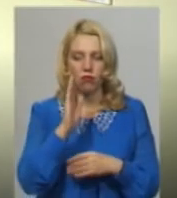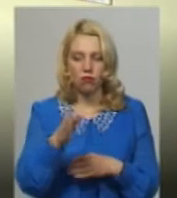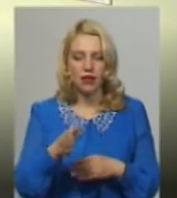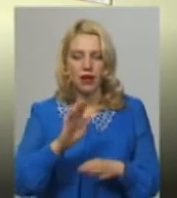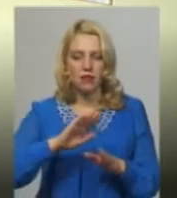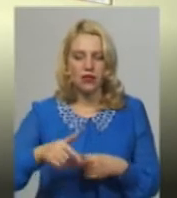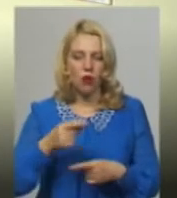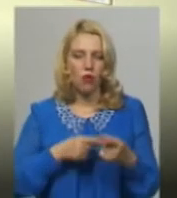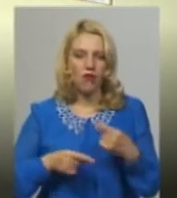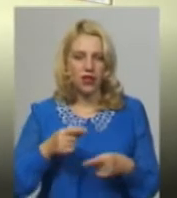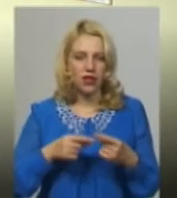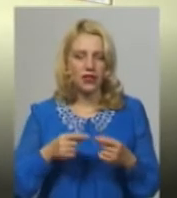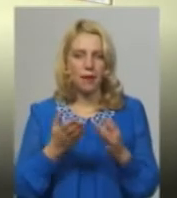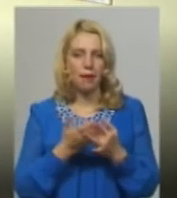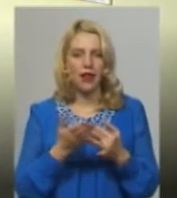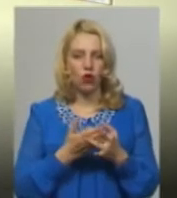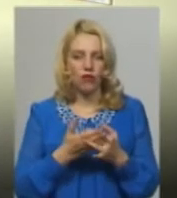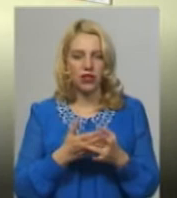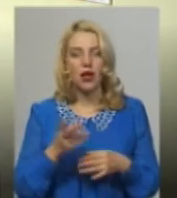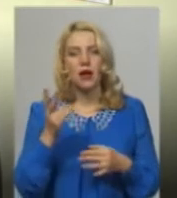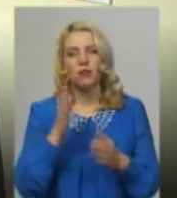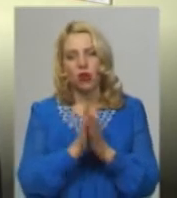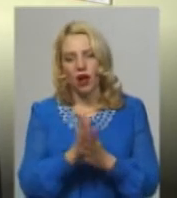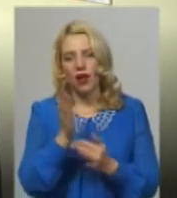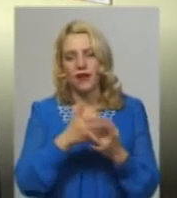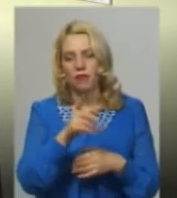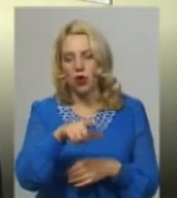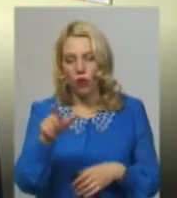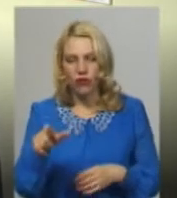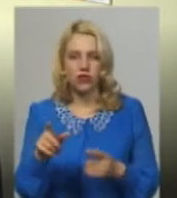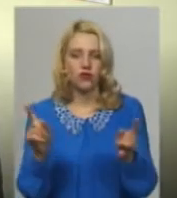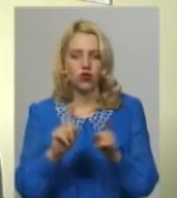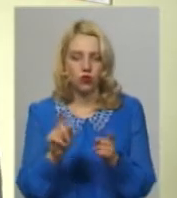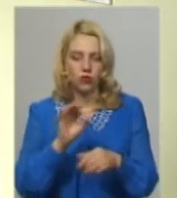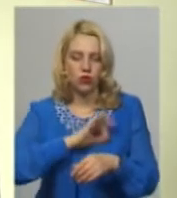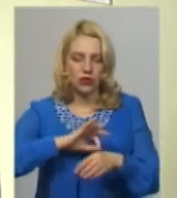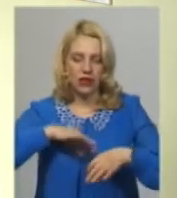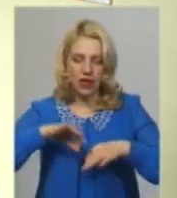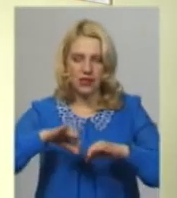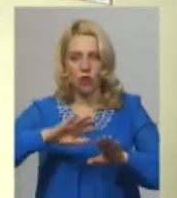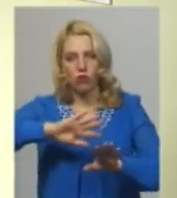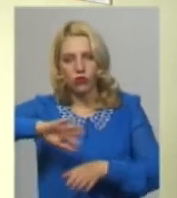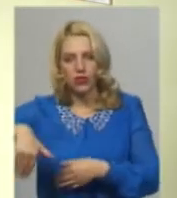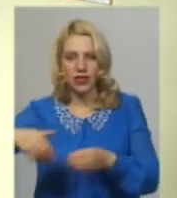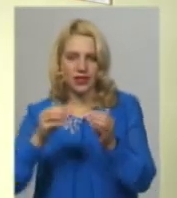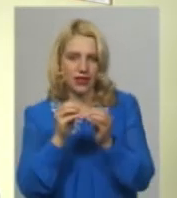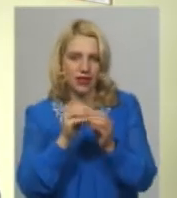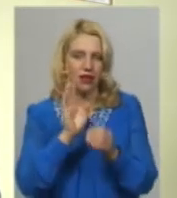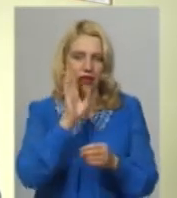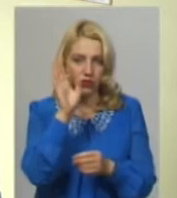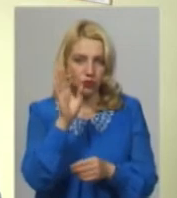пільговикам користуватися громадським транспортом після півдесяти, після десятої ранку.